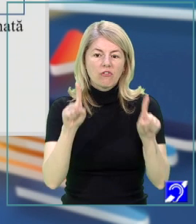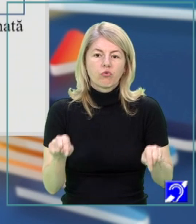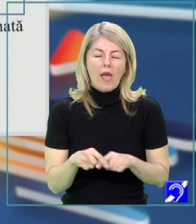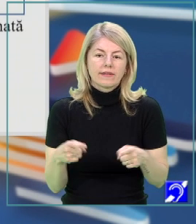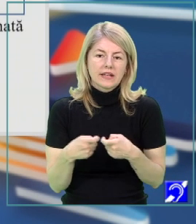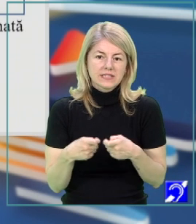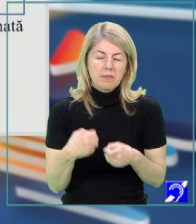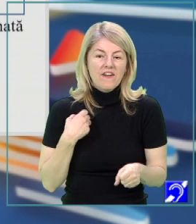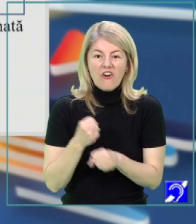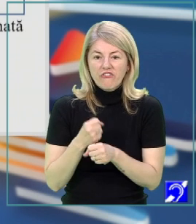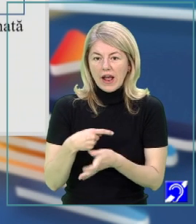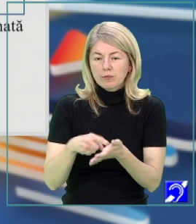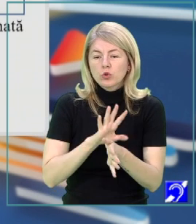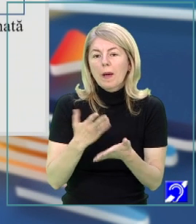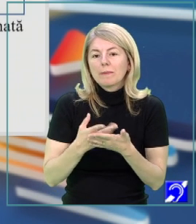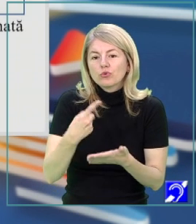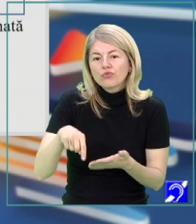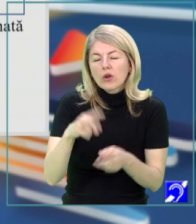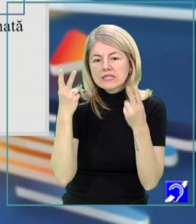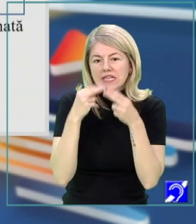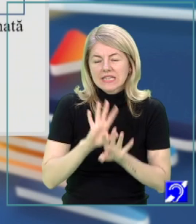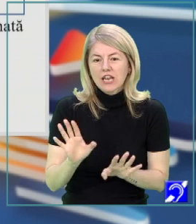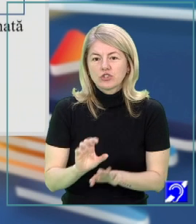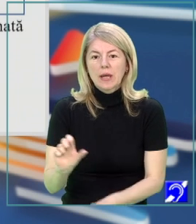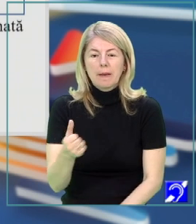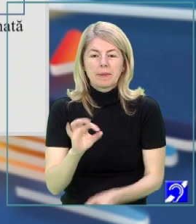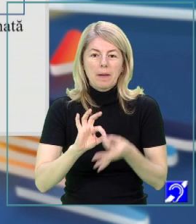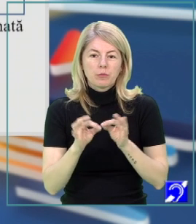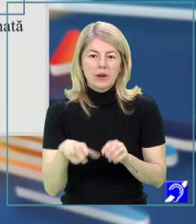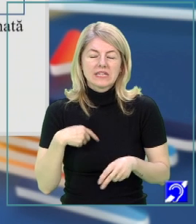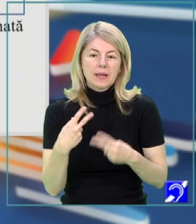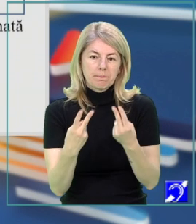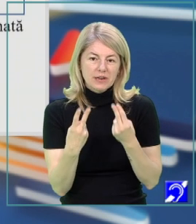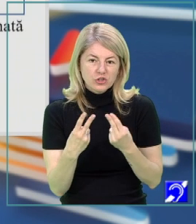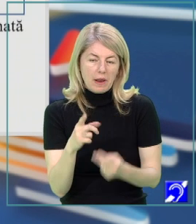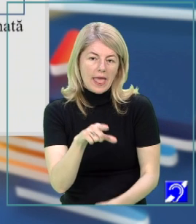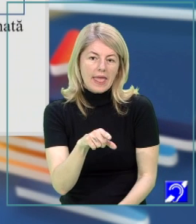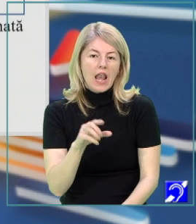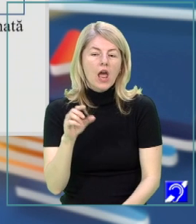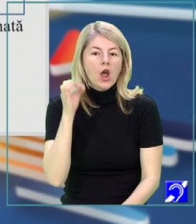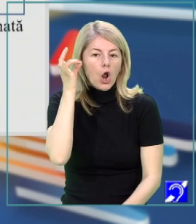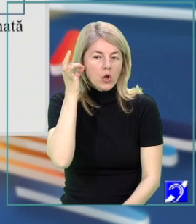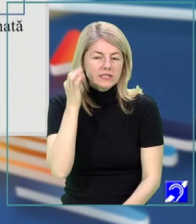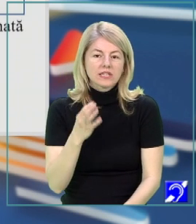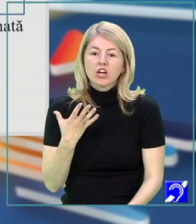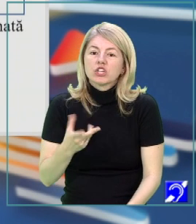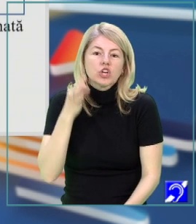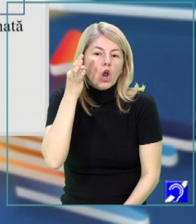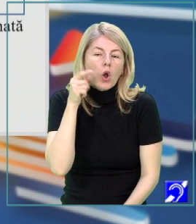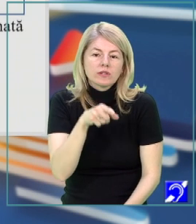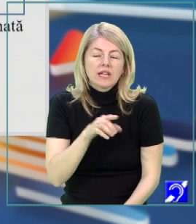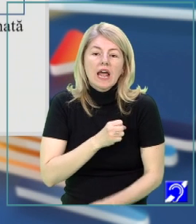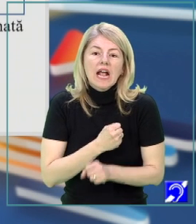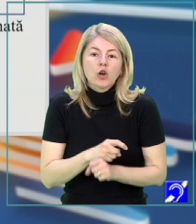acest lucru doar ca să înțelegeți. Prima propoziție este propoziție principală, el consideră. Iar a doua, ce consideră?